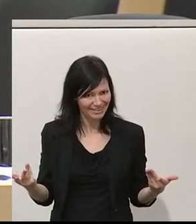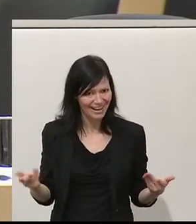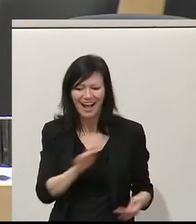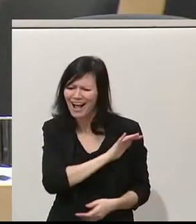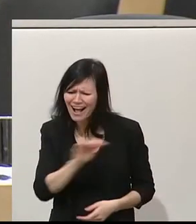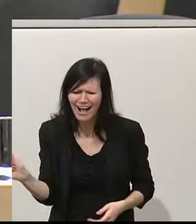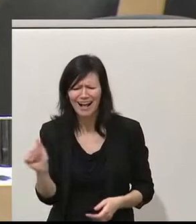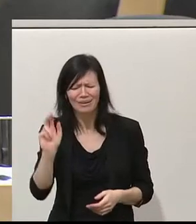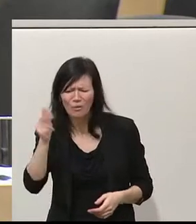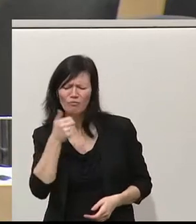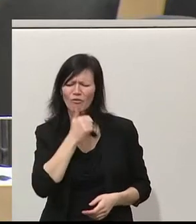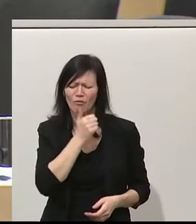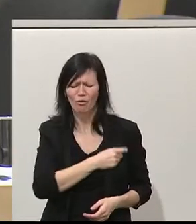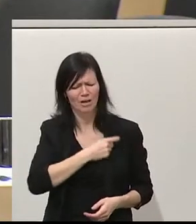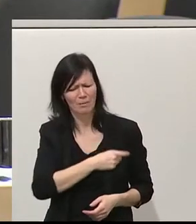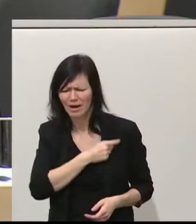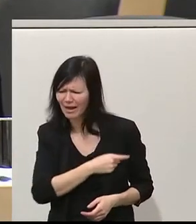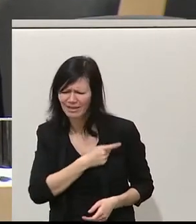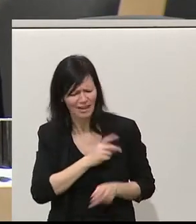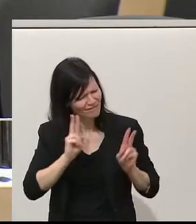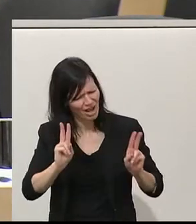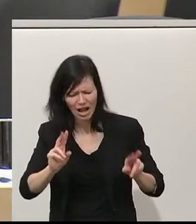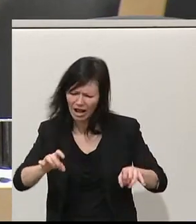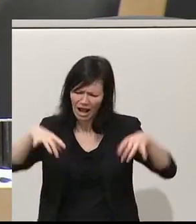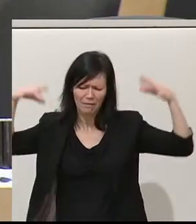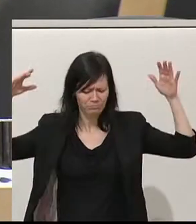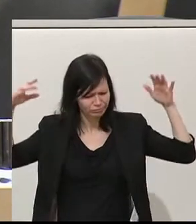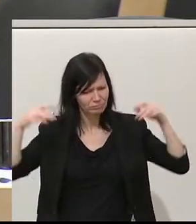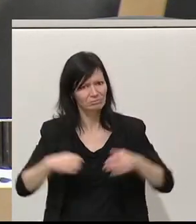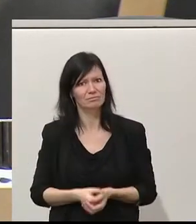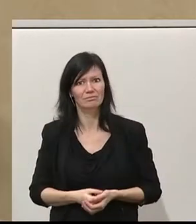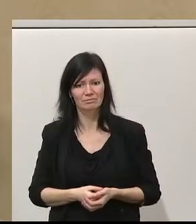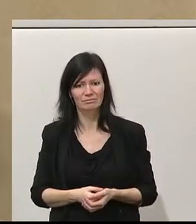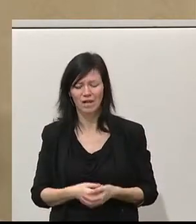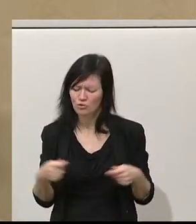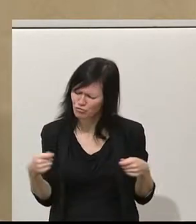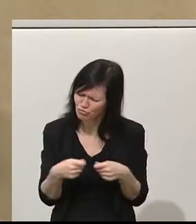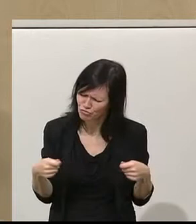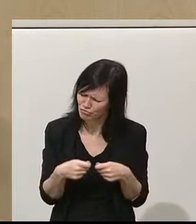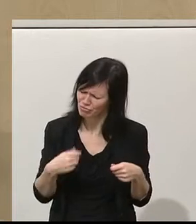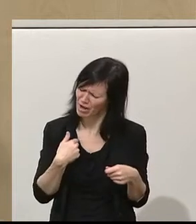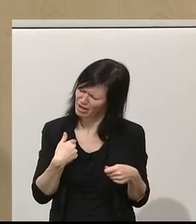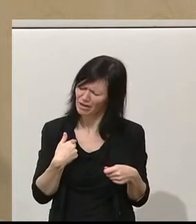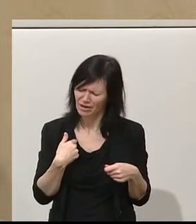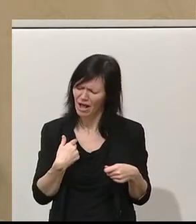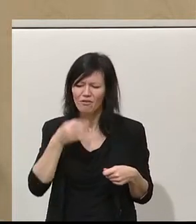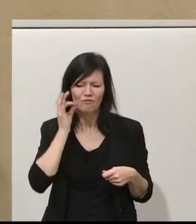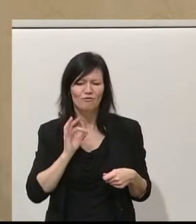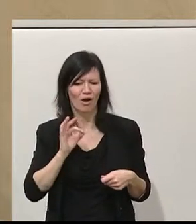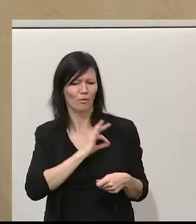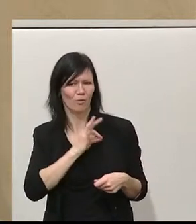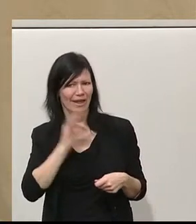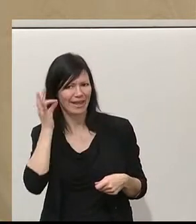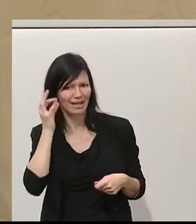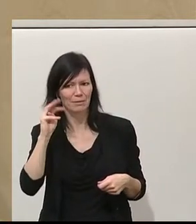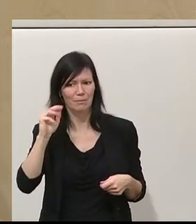als Grund und Freiheitspartei entsprechend aufgegeben. Spannend ist, und das ist irgendwie der Höhepunkt der Beschwichtigungsversuche von der Frau Kollegin Maurer, die mir die